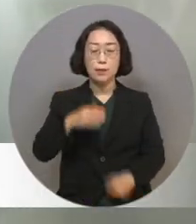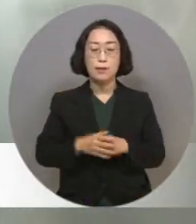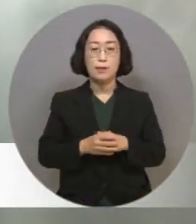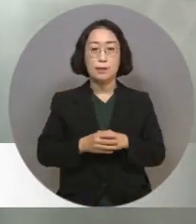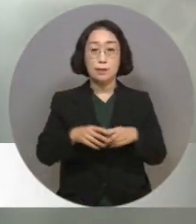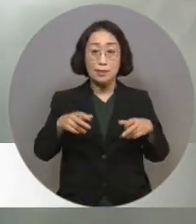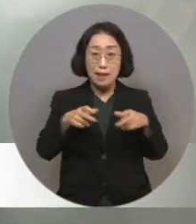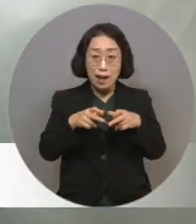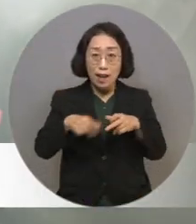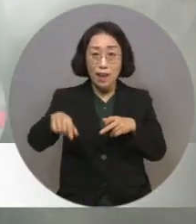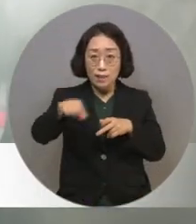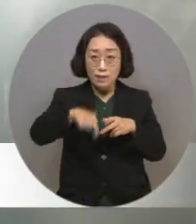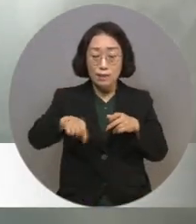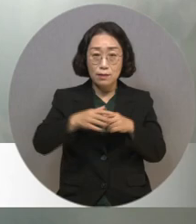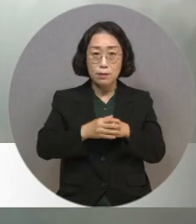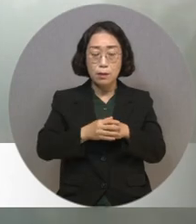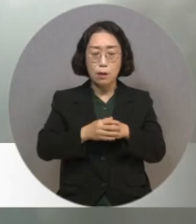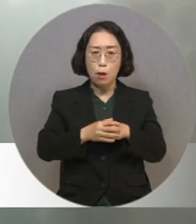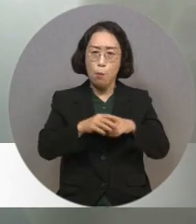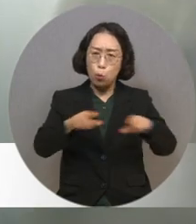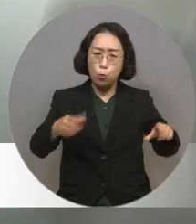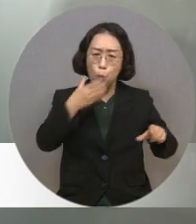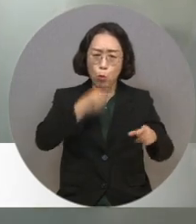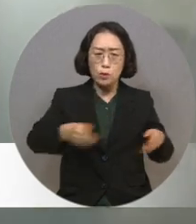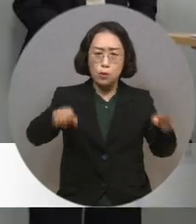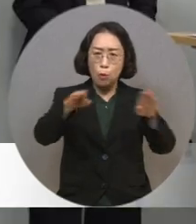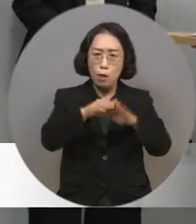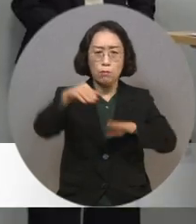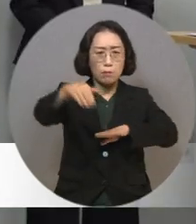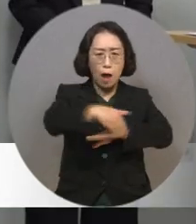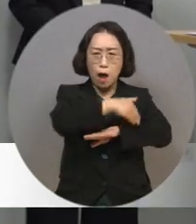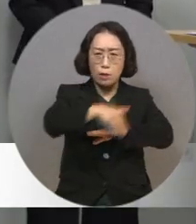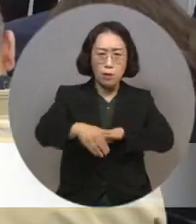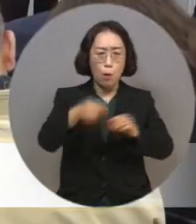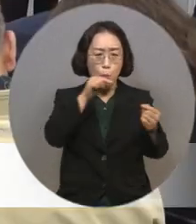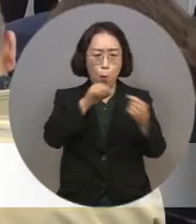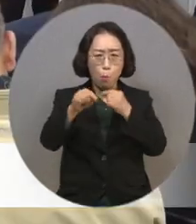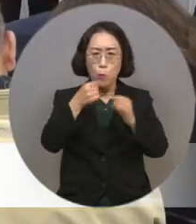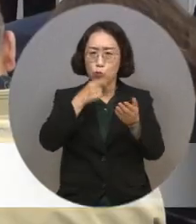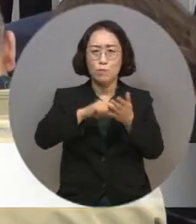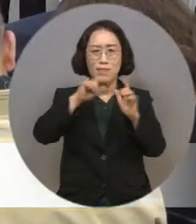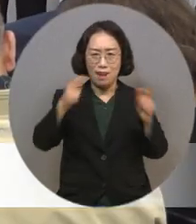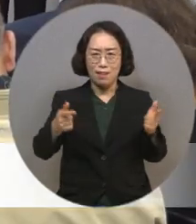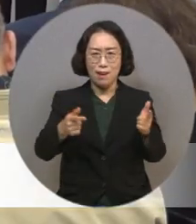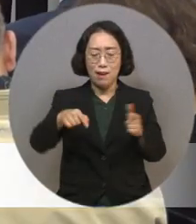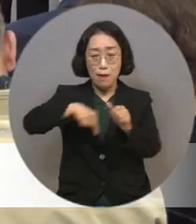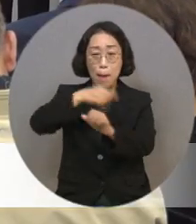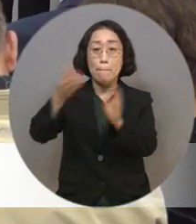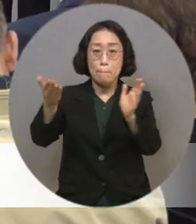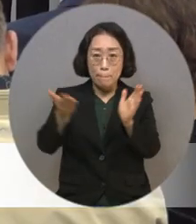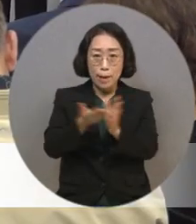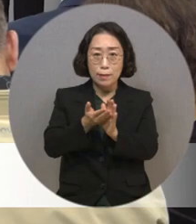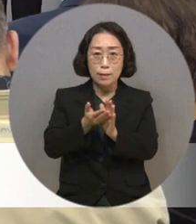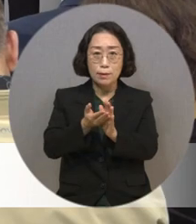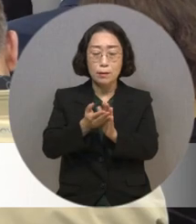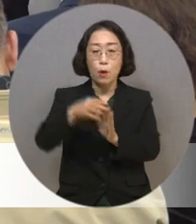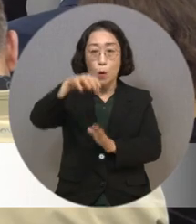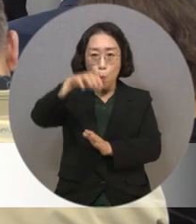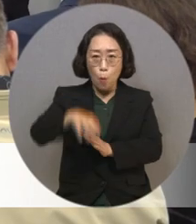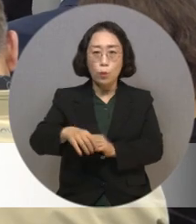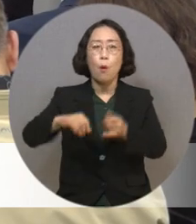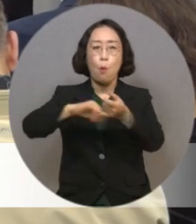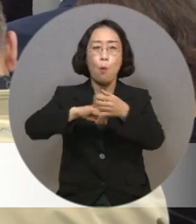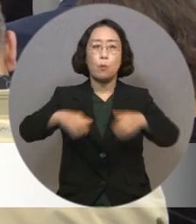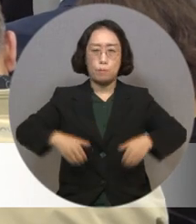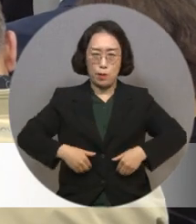장애 특성상 일반 복지시설 이용에 어려움이 많아 수요자 중심의 전용 공간이 필요하다는 의견이